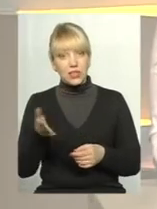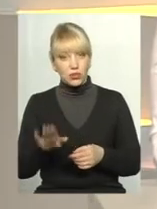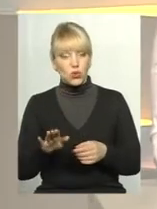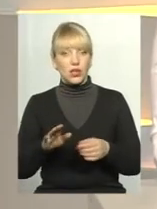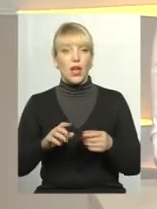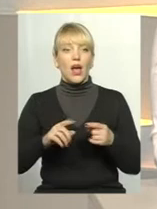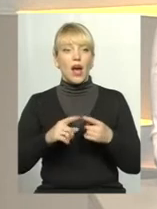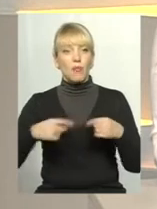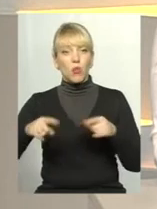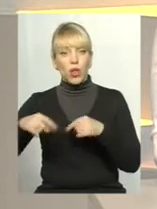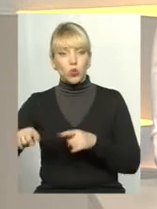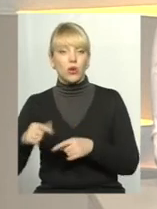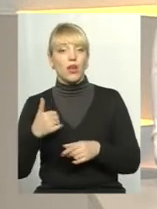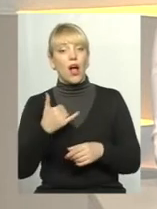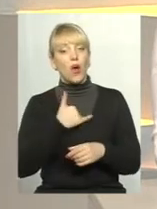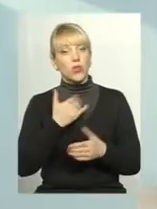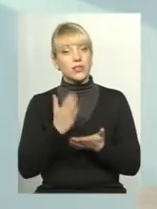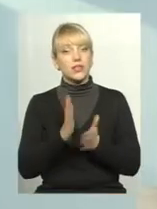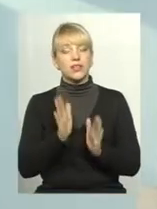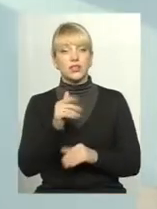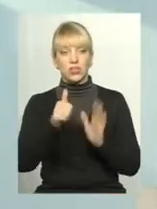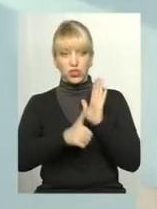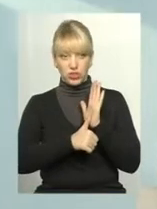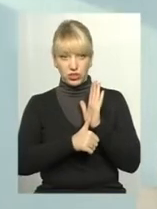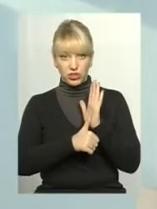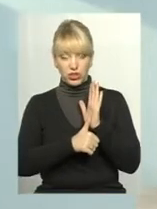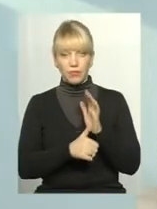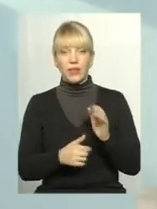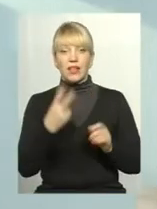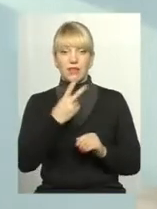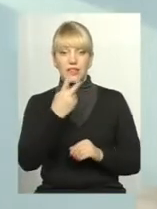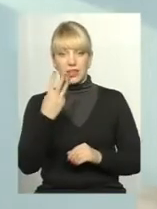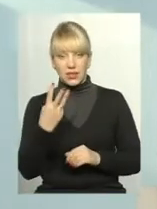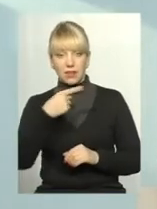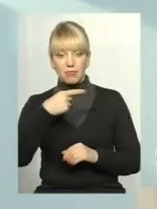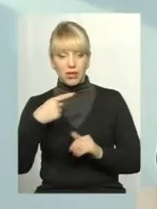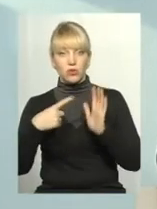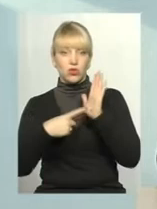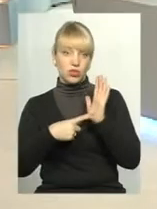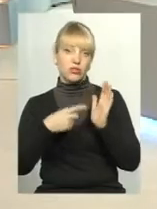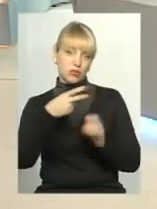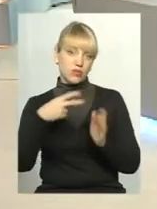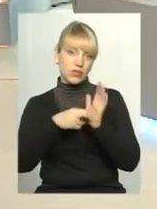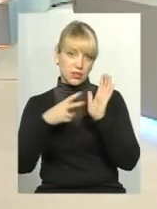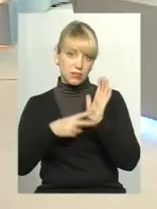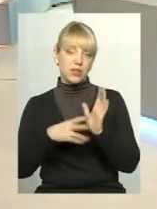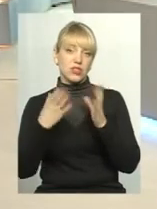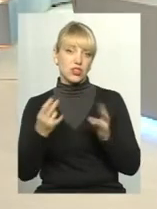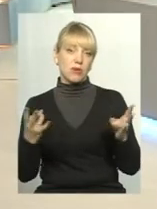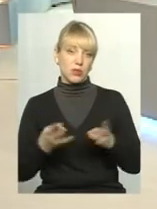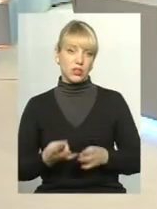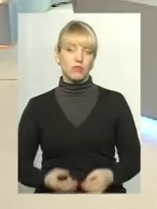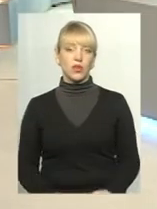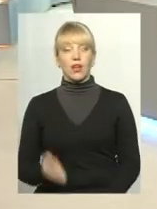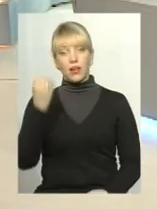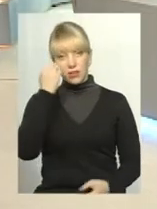планується ще 23? До 23, тобто мінус 6, планується ще 17. Ще 17. Добре, дякую, зрозуміла вас.